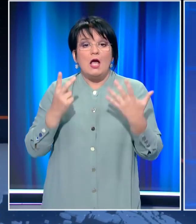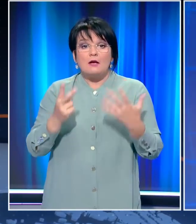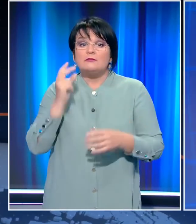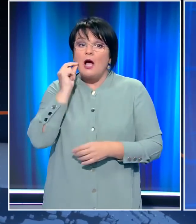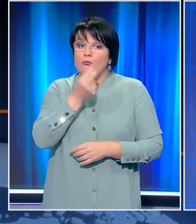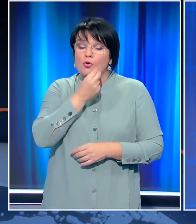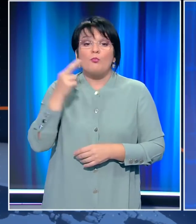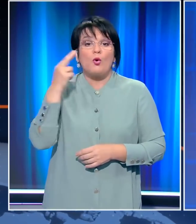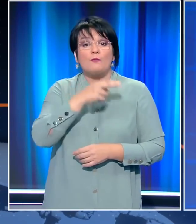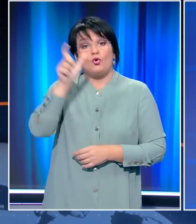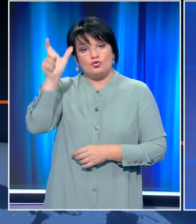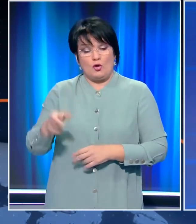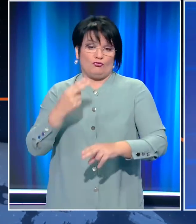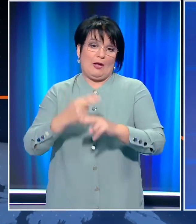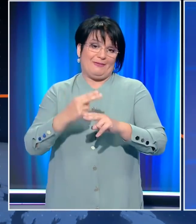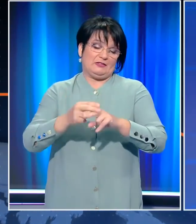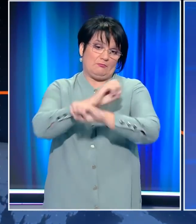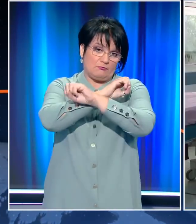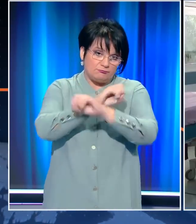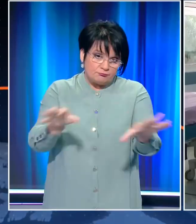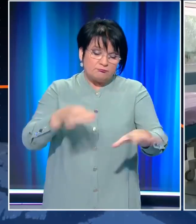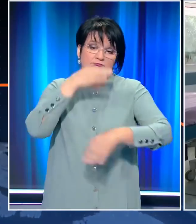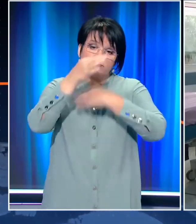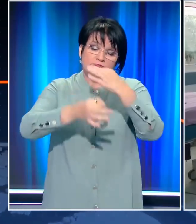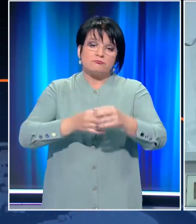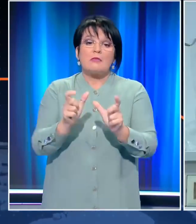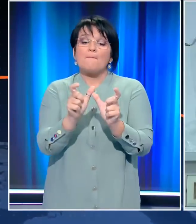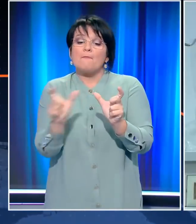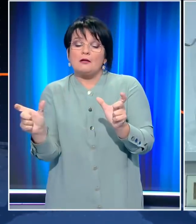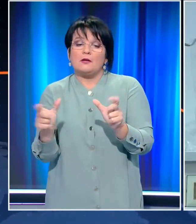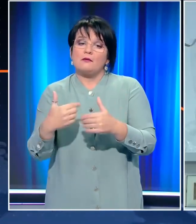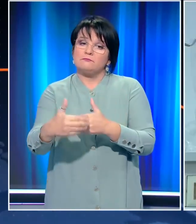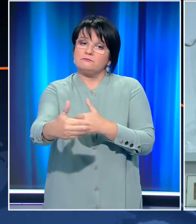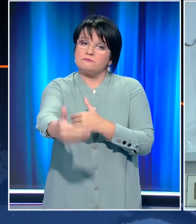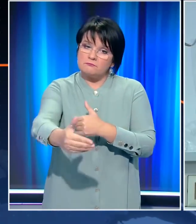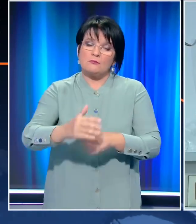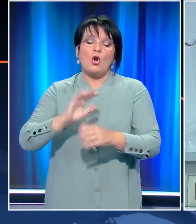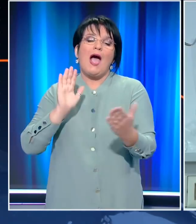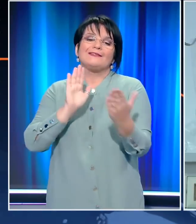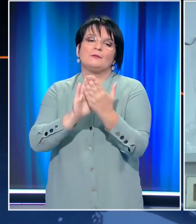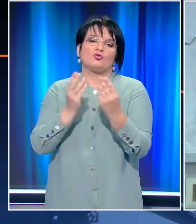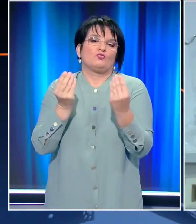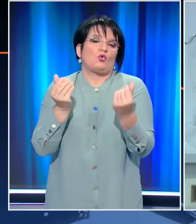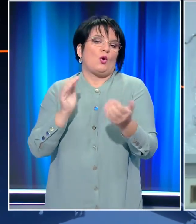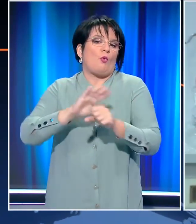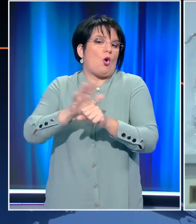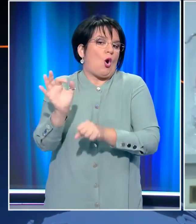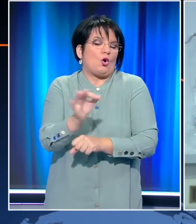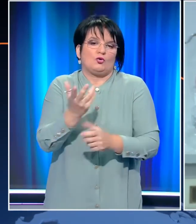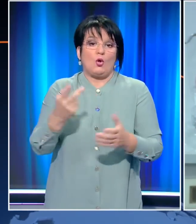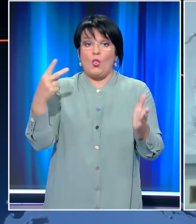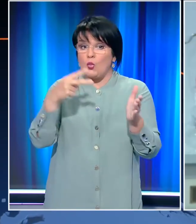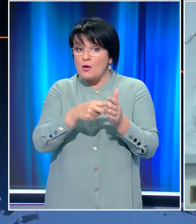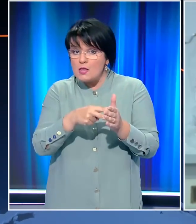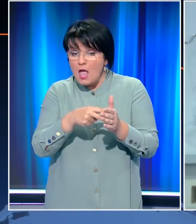το απόγευμα ο Πρωθυπουργός με δήλωσή του αναμένεται να εξαγγείλει νέα σειρά μέτρων για την αντιμετώπιση της πανδημίας. Θα φτάσουμε τα 2